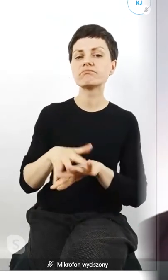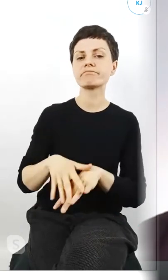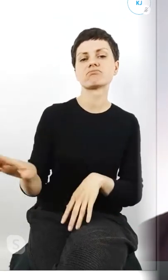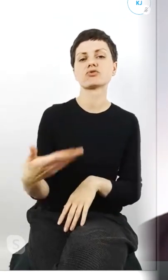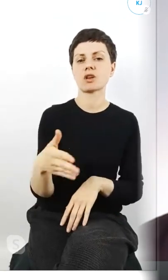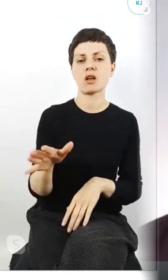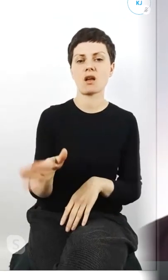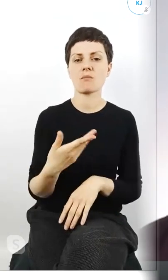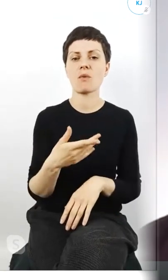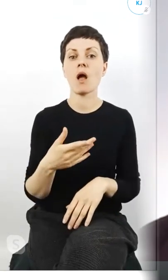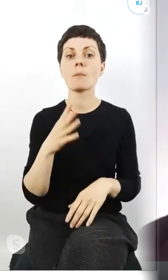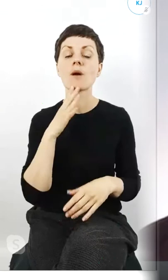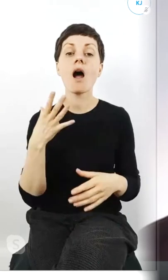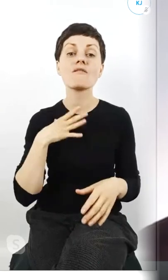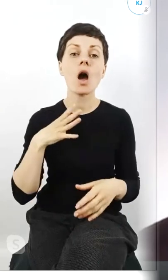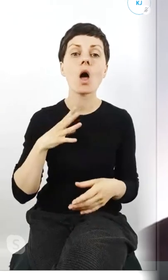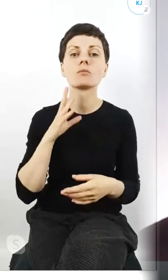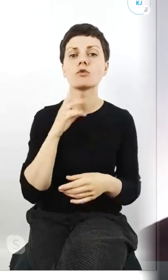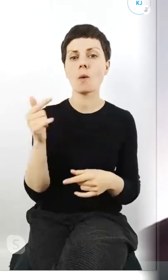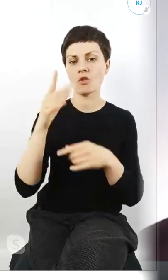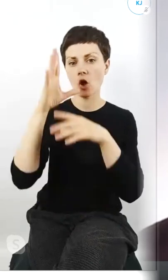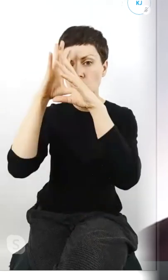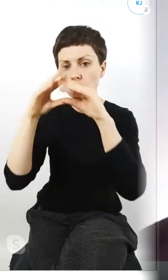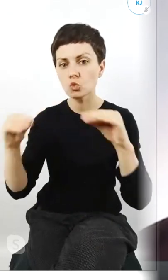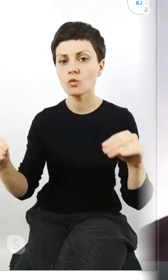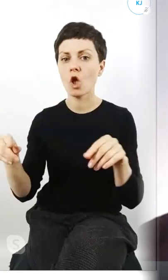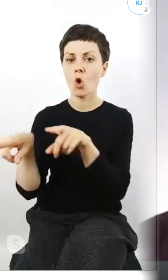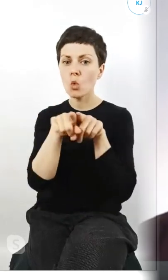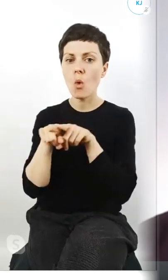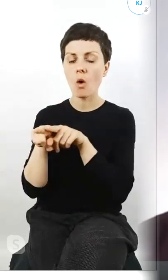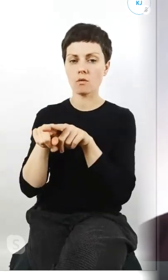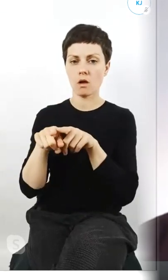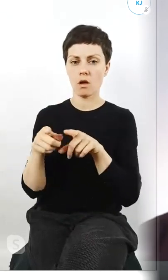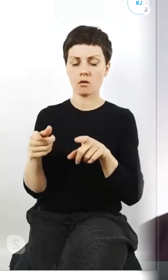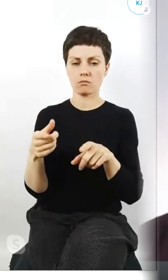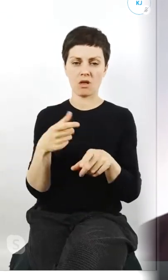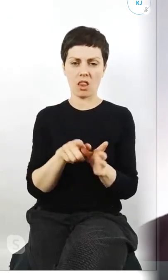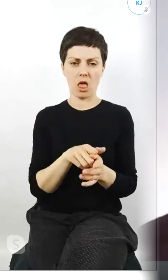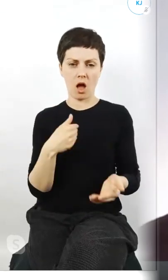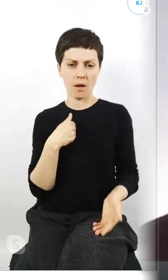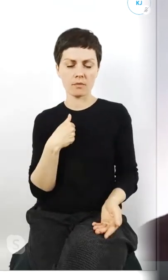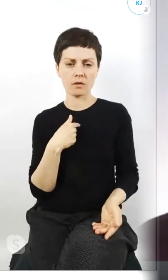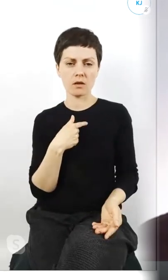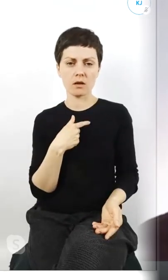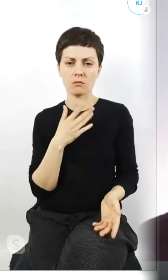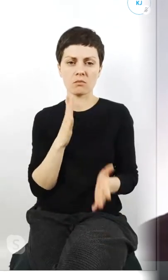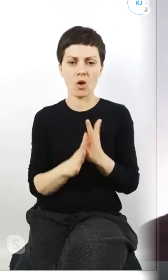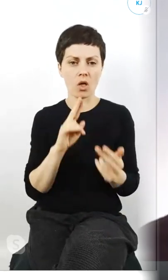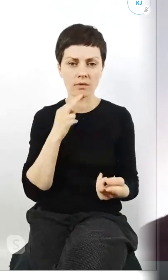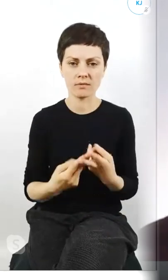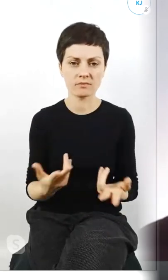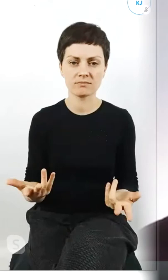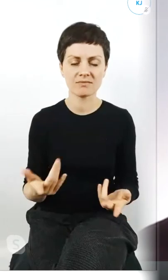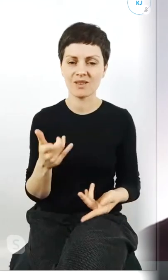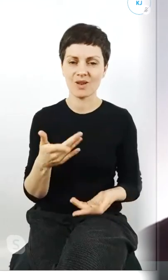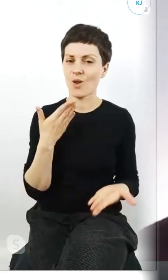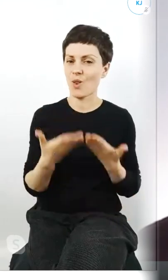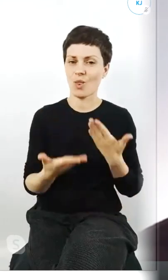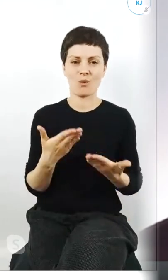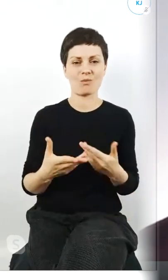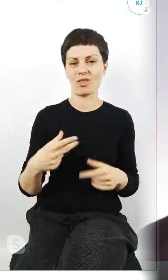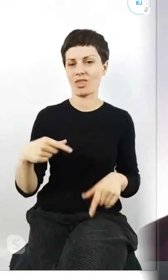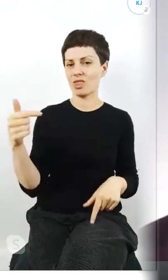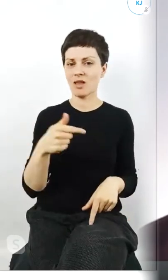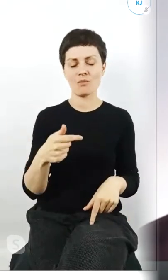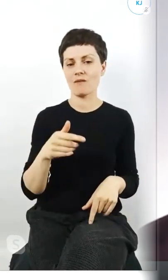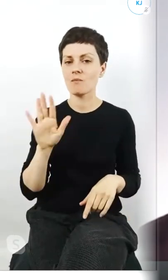właśnie wartości jak tolerancja czy równość to dla mnie odpowiedzią jest prostą że Lublin nie zasługuje po